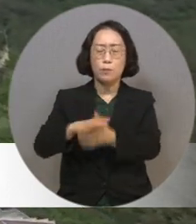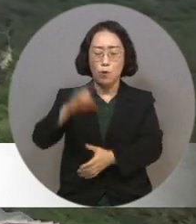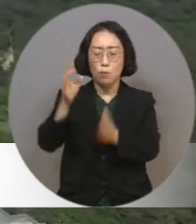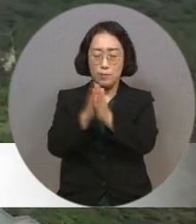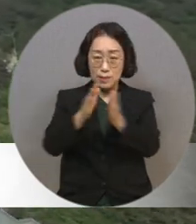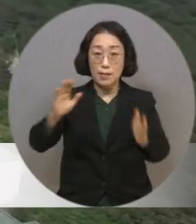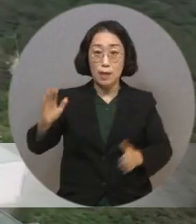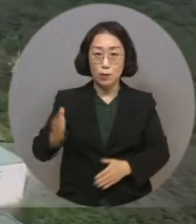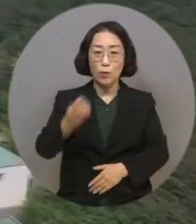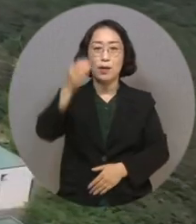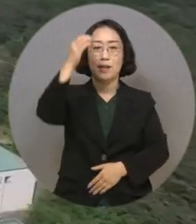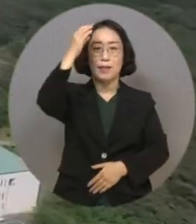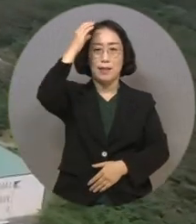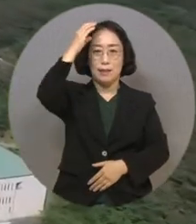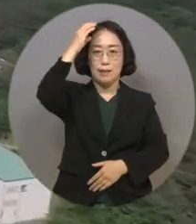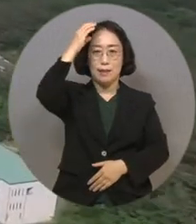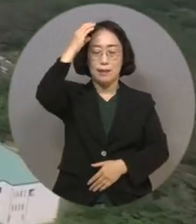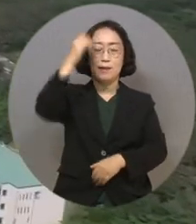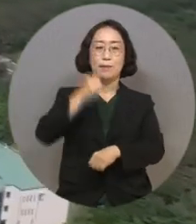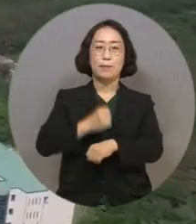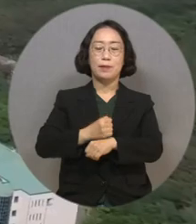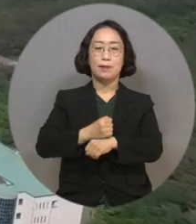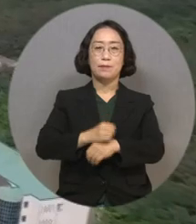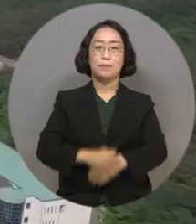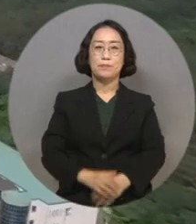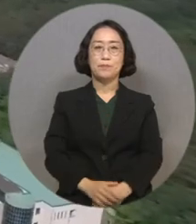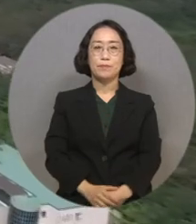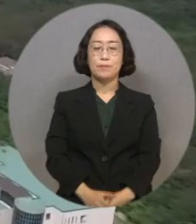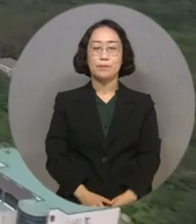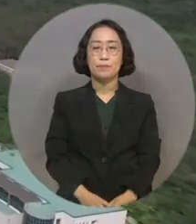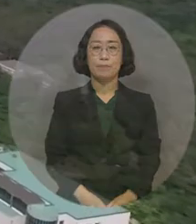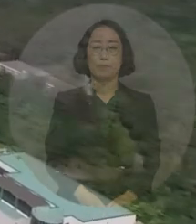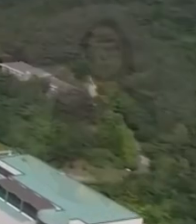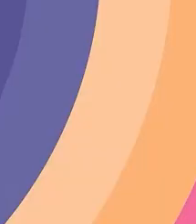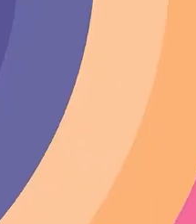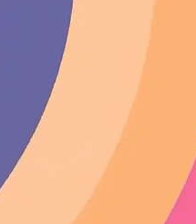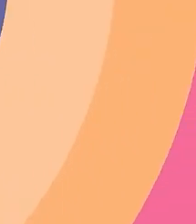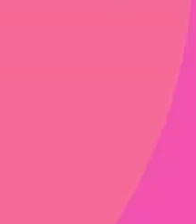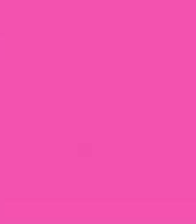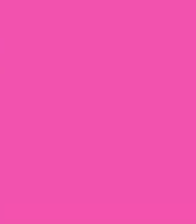되길 기대합니다. 복지TV 뉴스 김민재입니다.